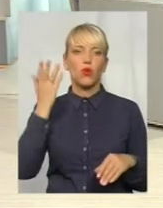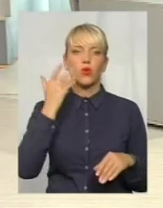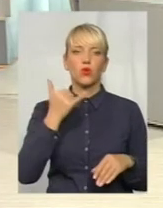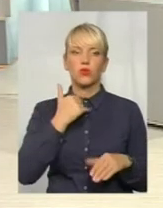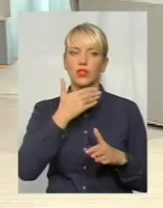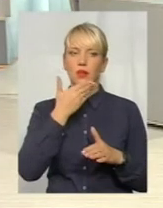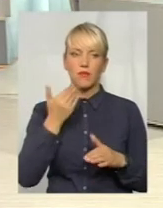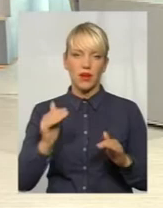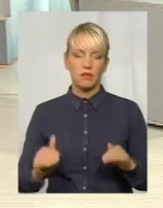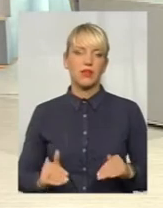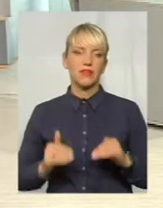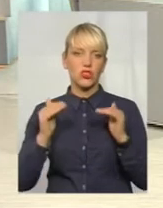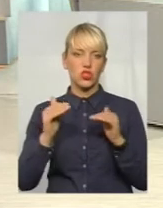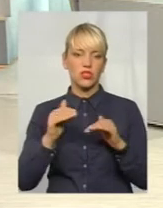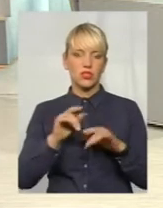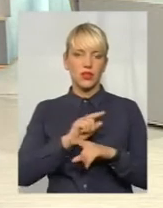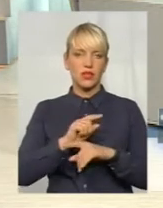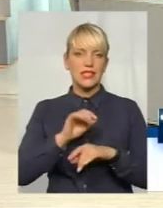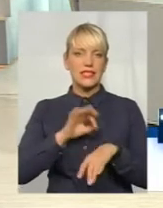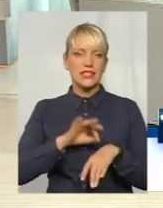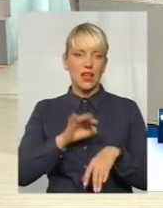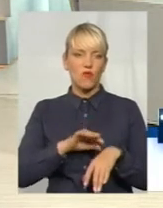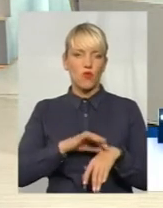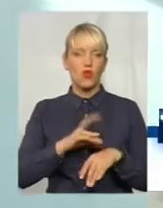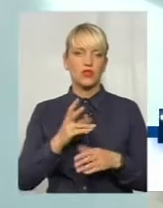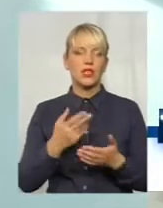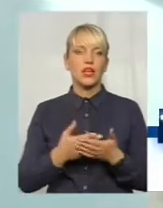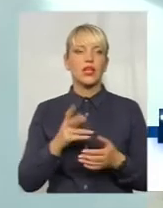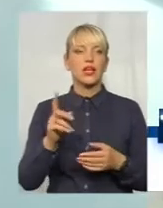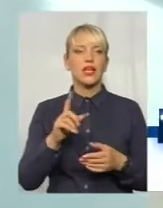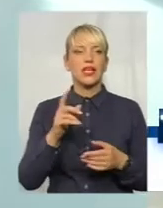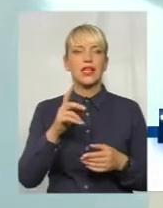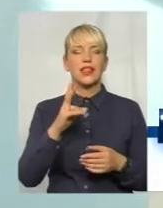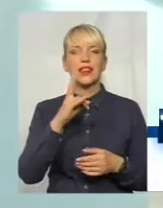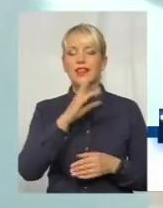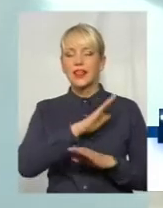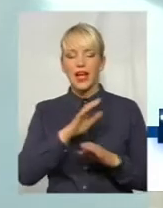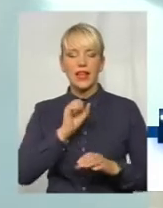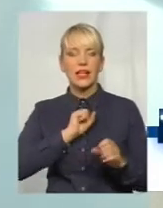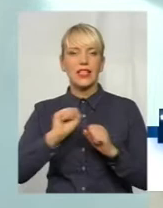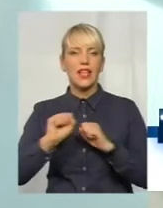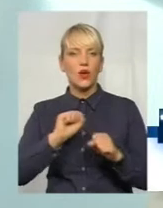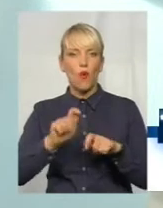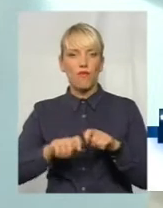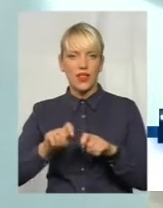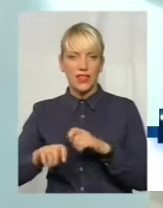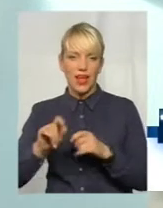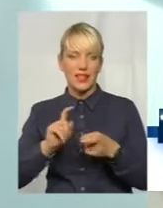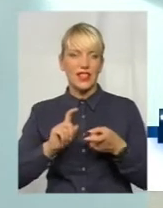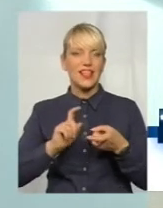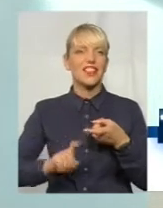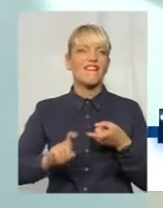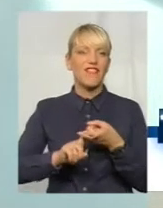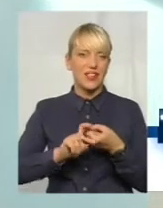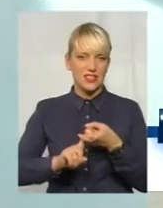немає підвищеної захворюваності. І, напевне, захворювання, як ми називаємо, накерованою інфекцією. Тобто, ті захворювання, від яких ми можемо щепити,